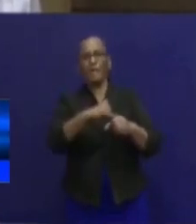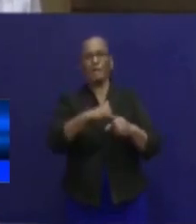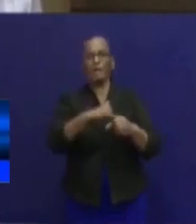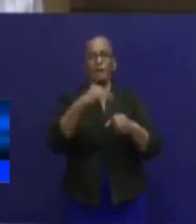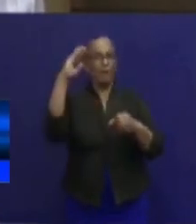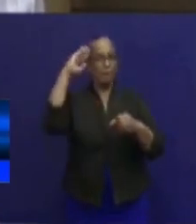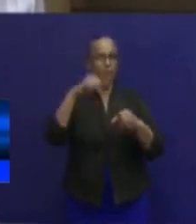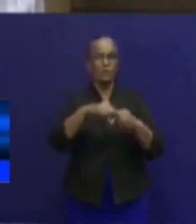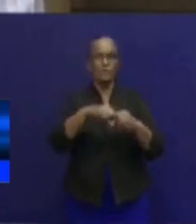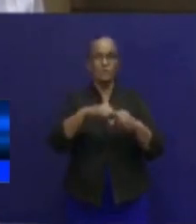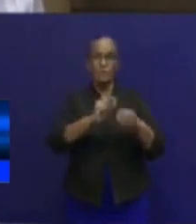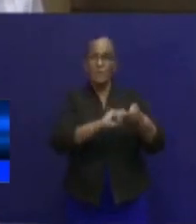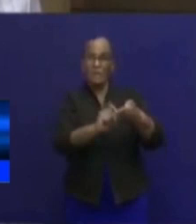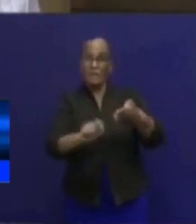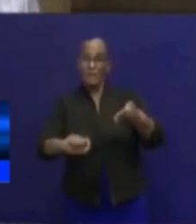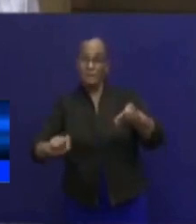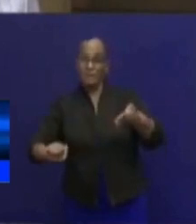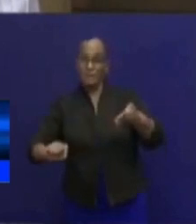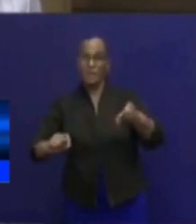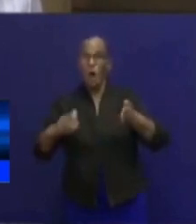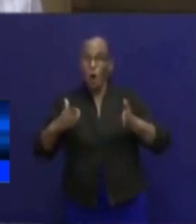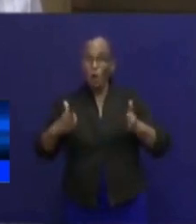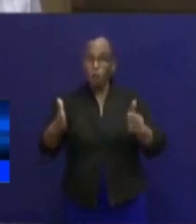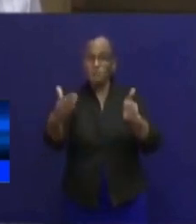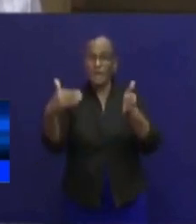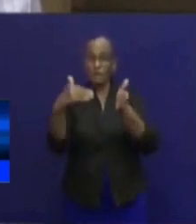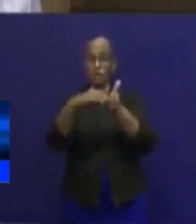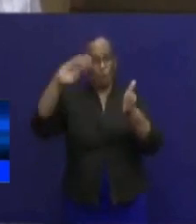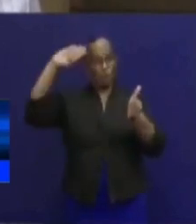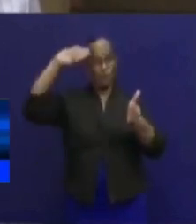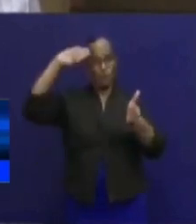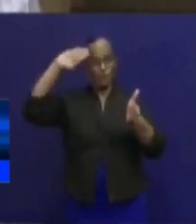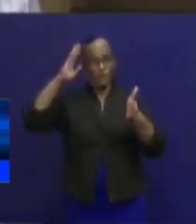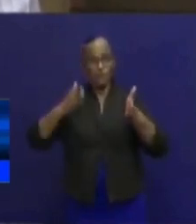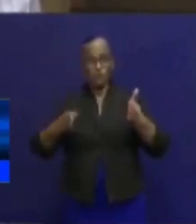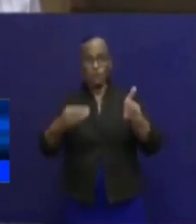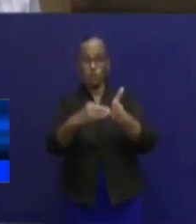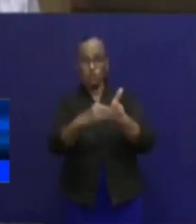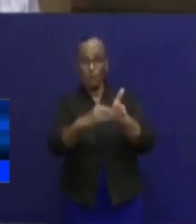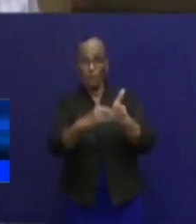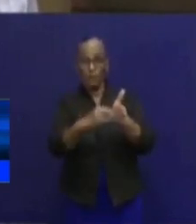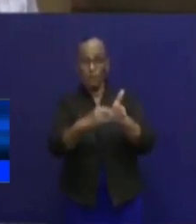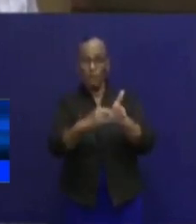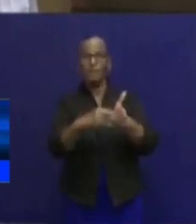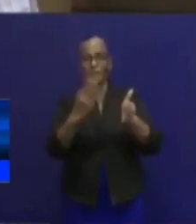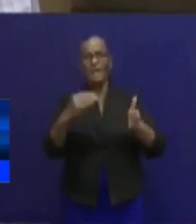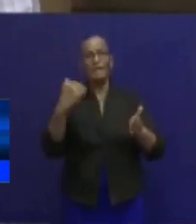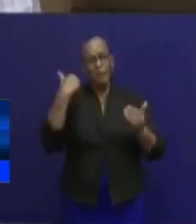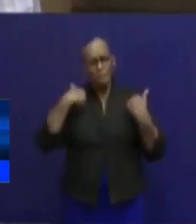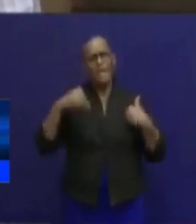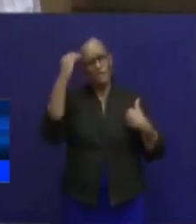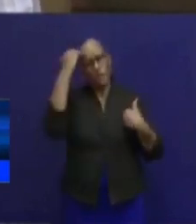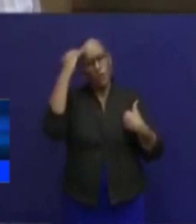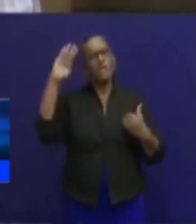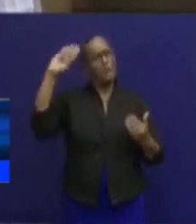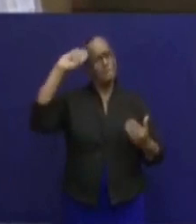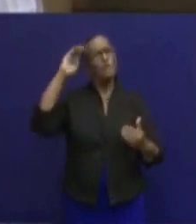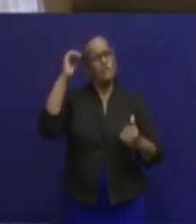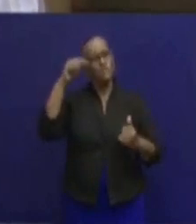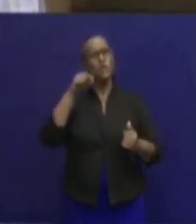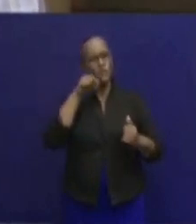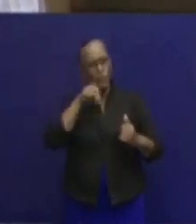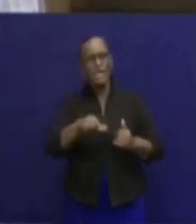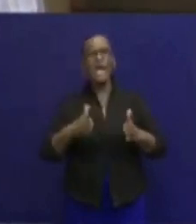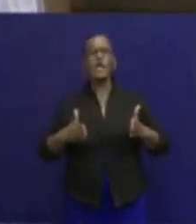geregistreerd. Als u ergens onderweg gestopt wordt, dan is men op de hoogte wie op straat is en wie in het openbaar